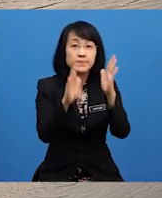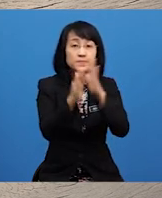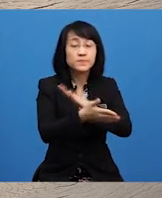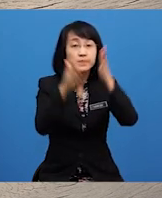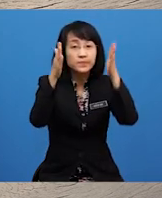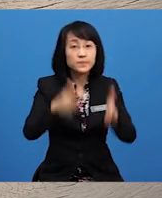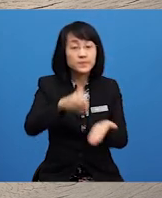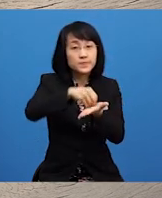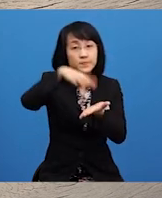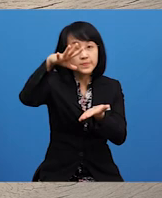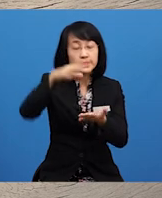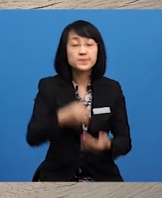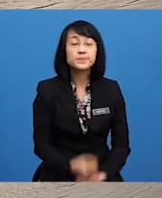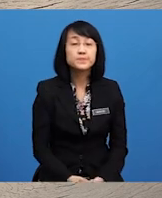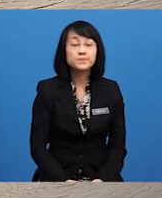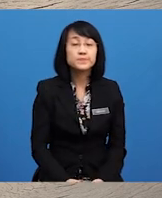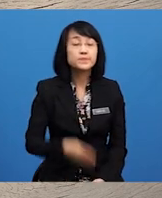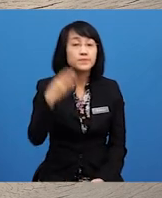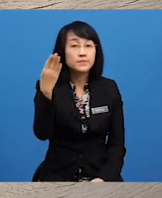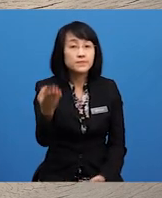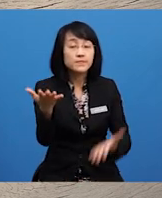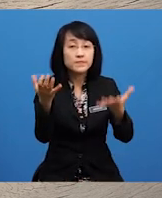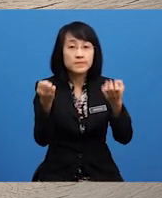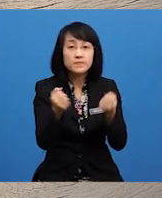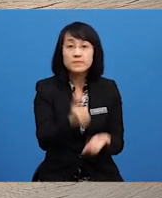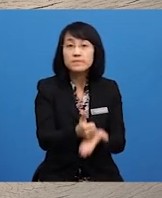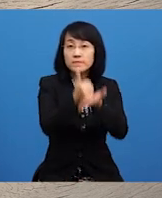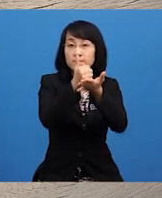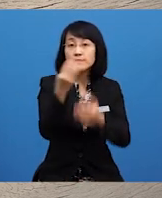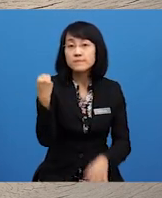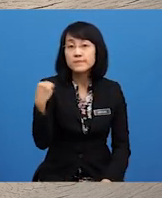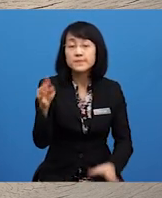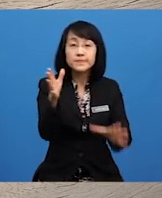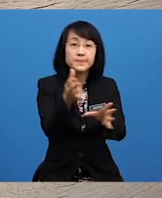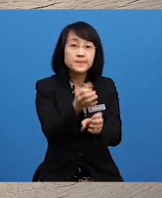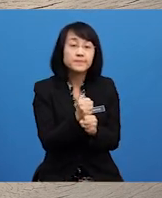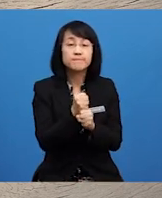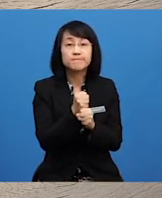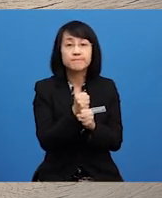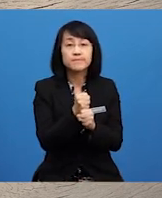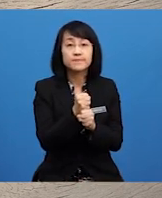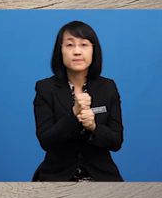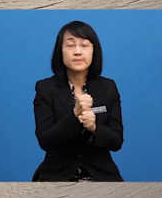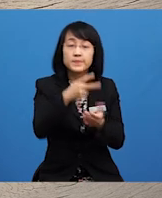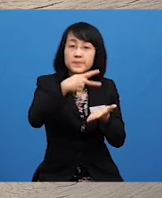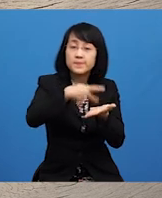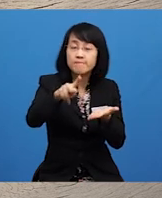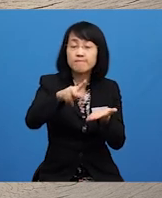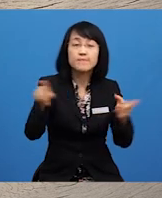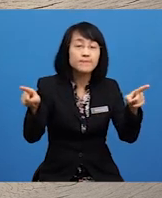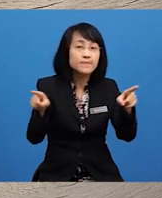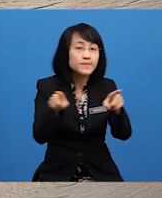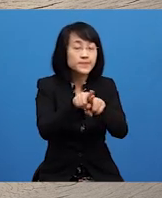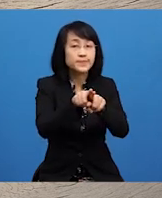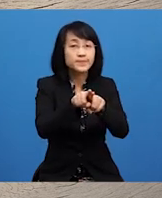Beliau Ingin Membantu Mereka Mendapatkan Pampasan Yang setimpan